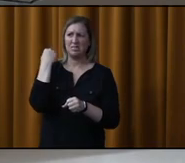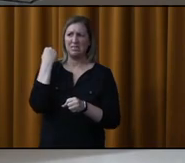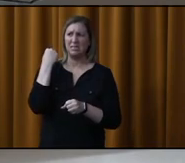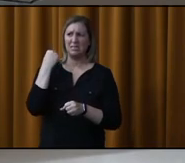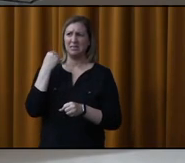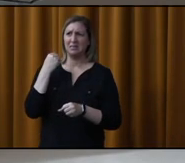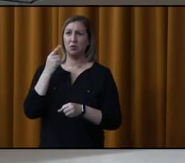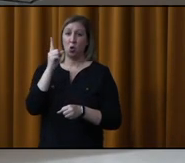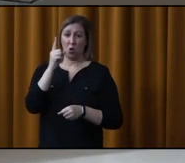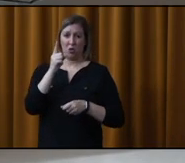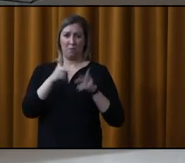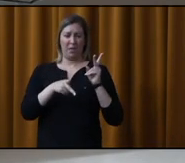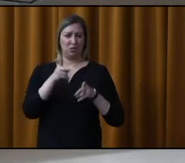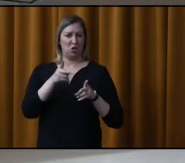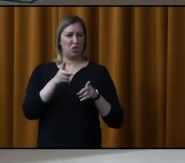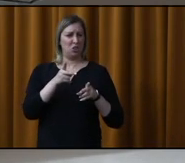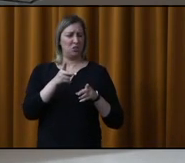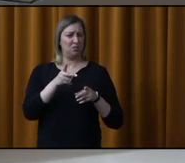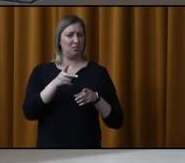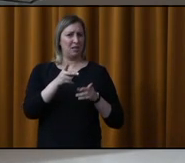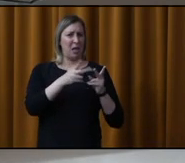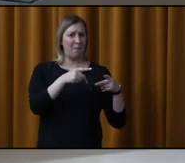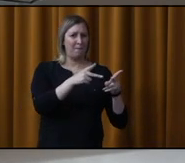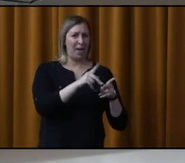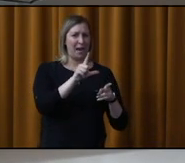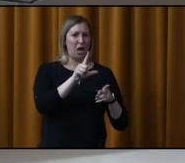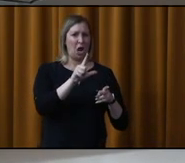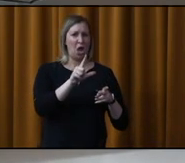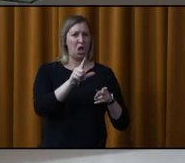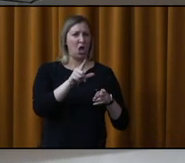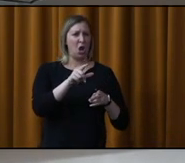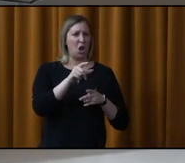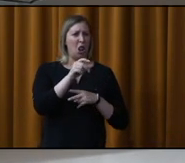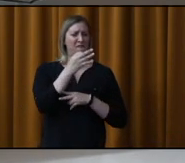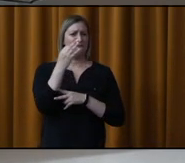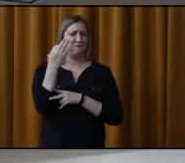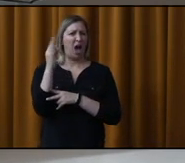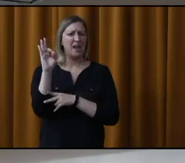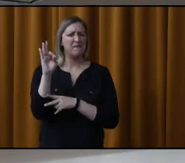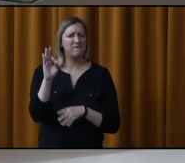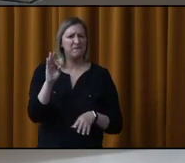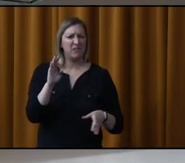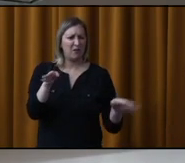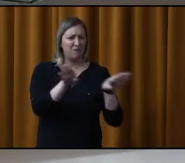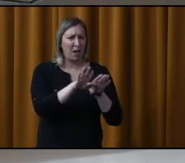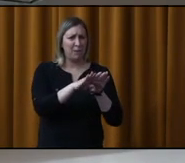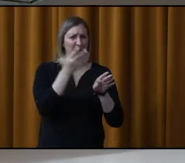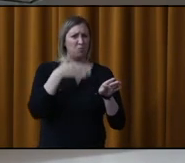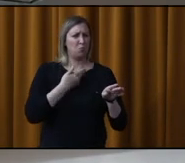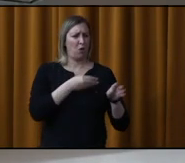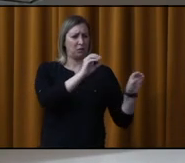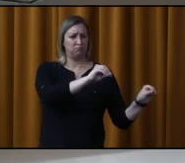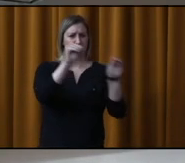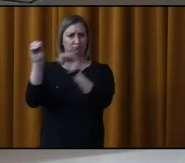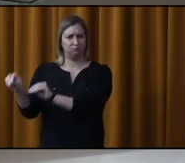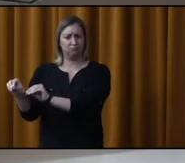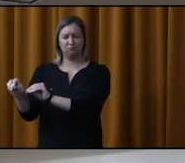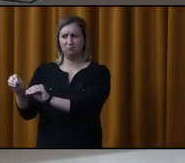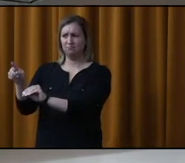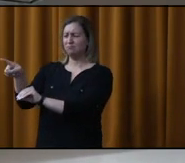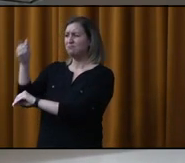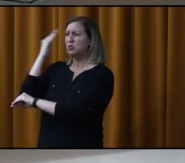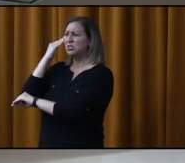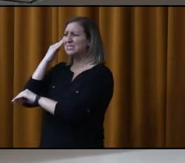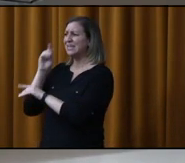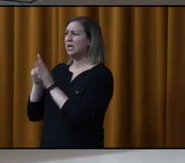quelqu'un du parc Lefebvre qui m'a dit qu'il allait être fermé pour être déplacé. Je ne sais pas si vous avez fait… je sais que vous avez fait un